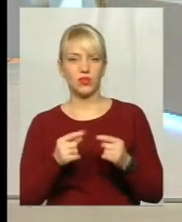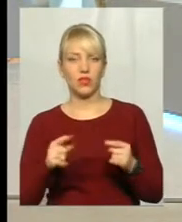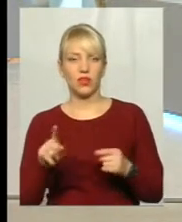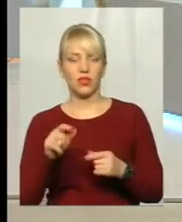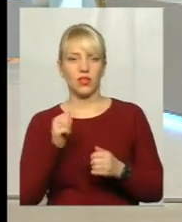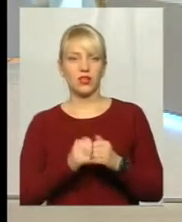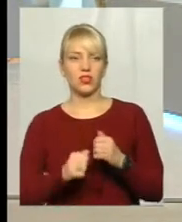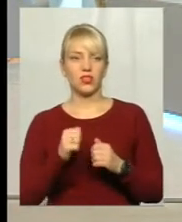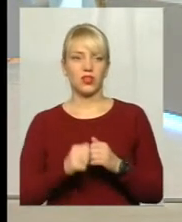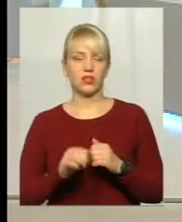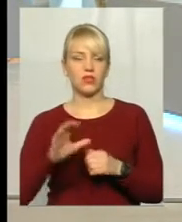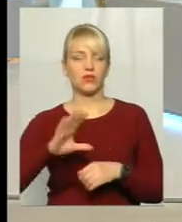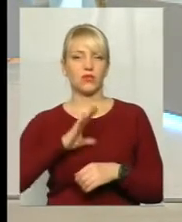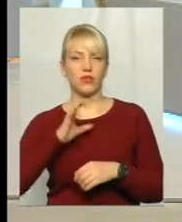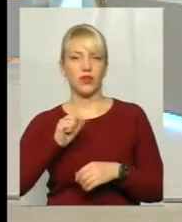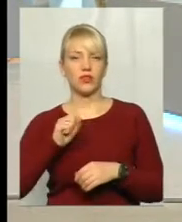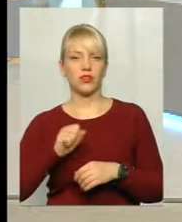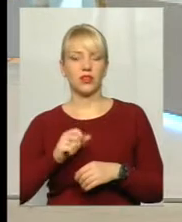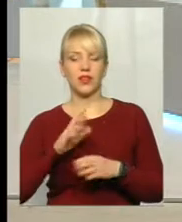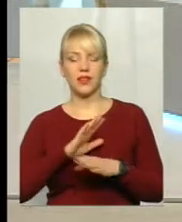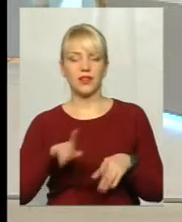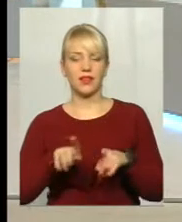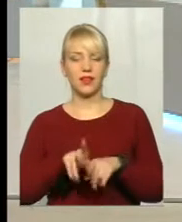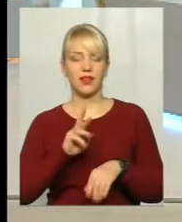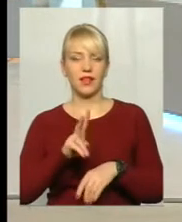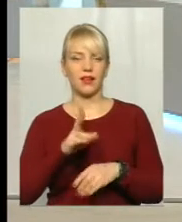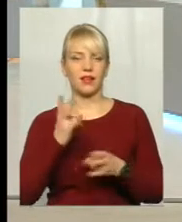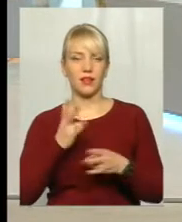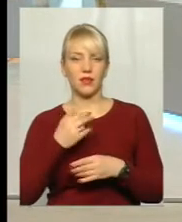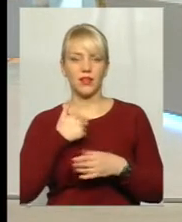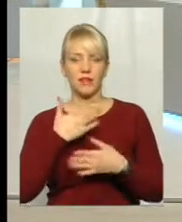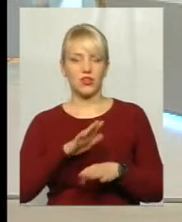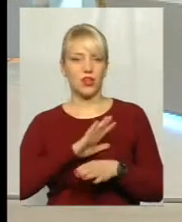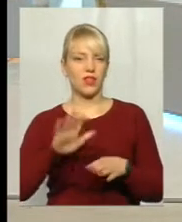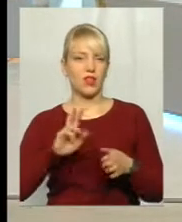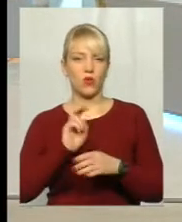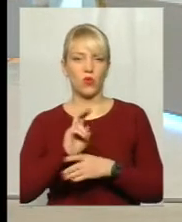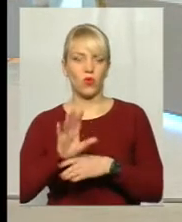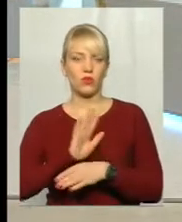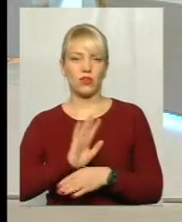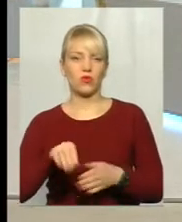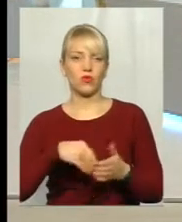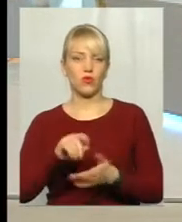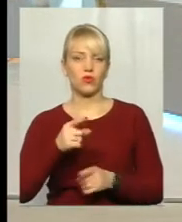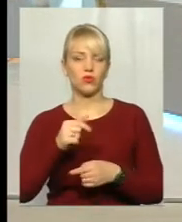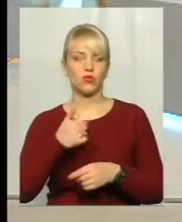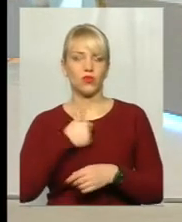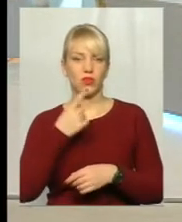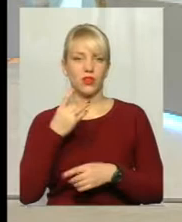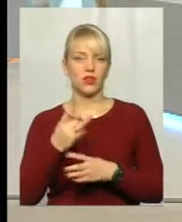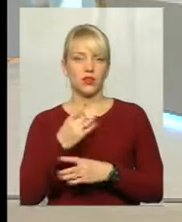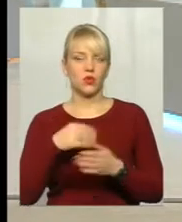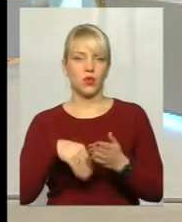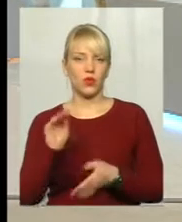часто відбувають на такі, тебе. Ви знаєте, я вже не ходу і не купляю, тому що одного разу я купила